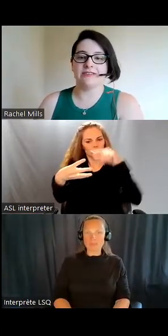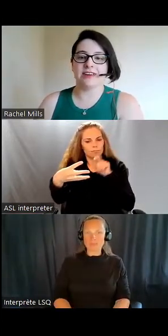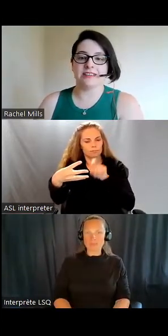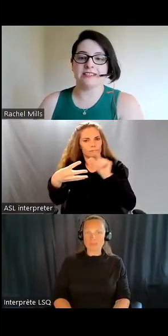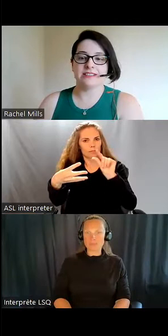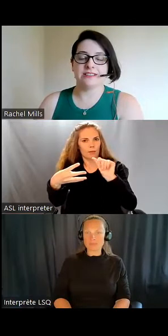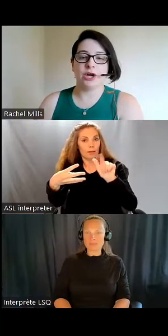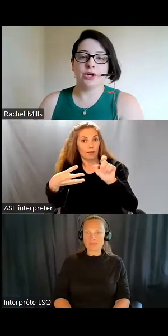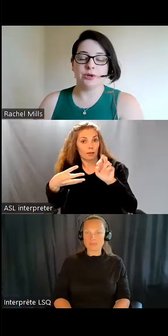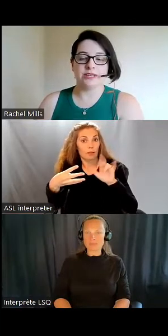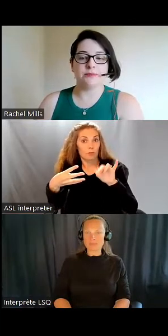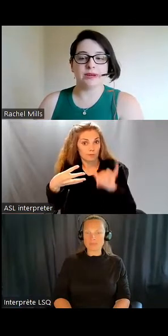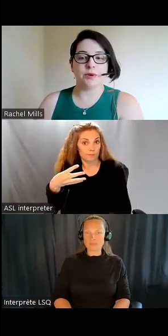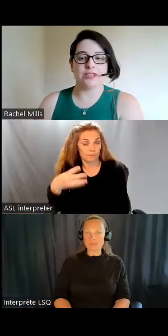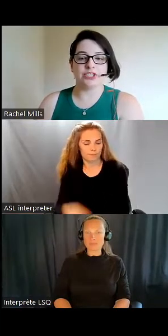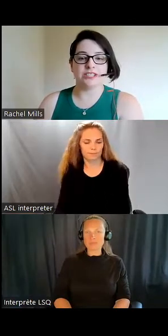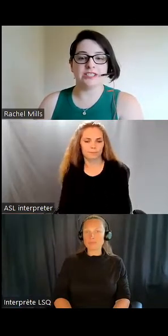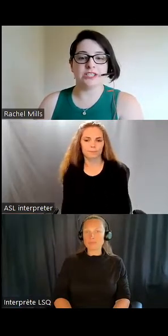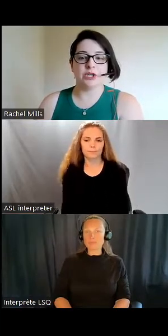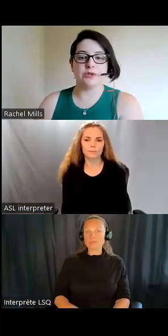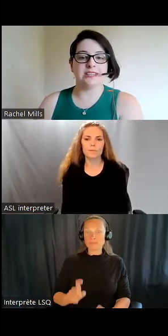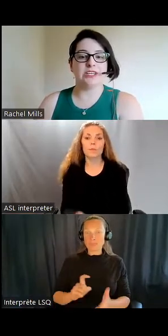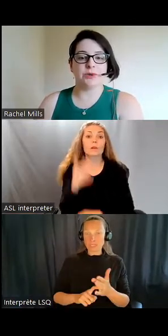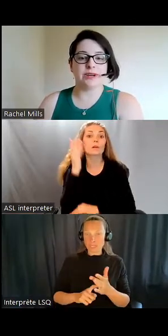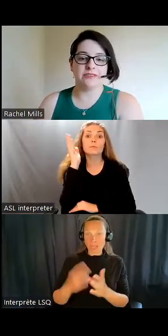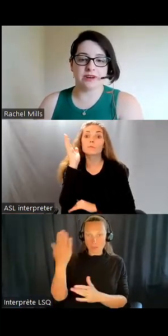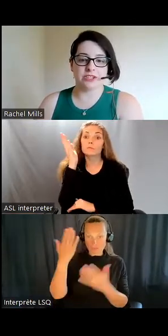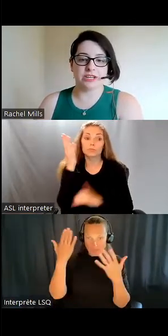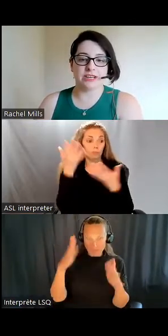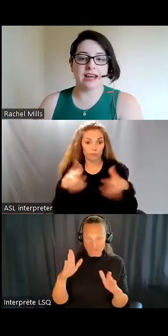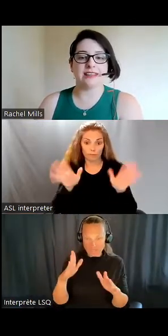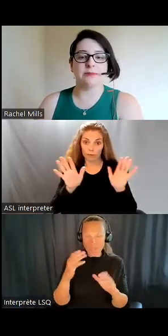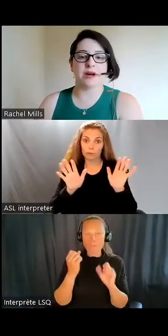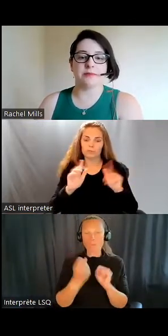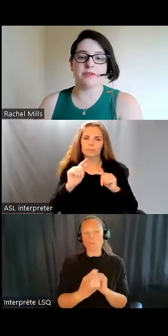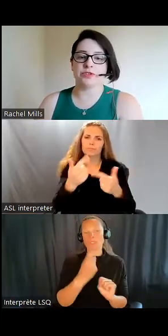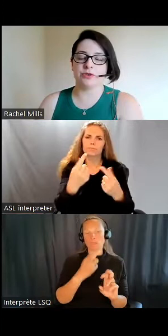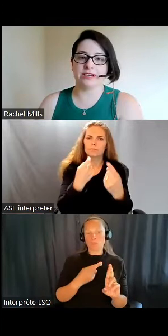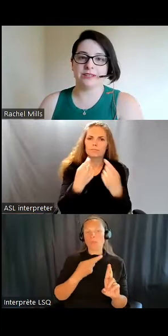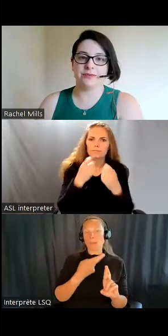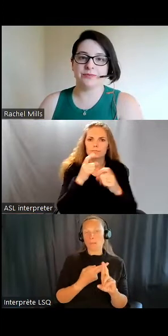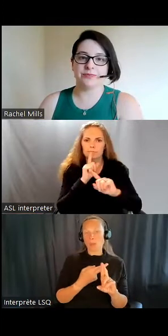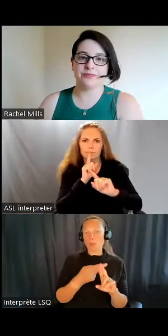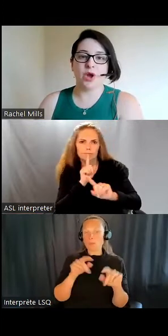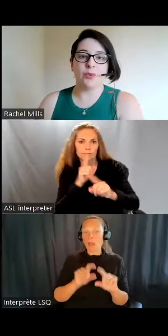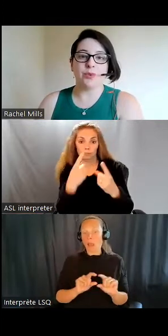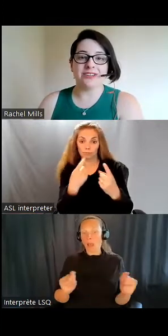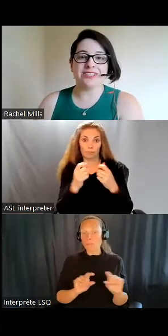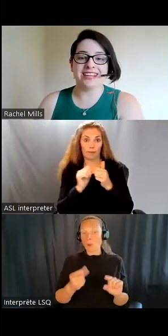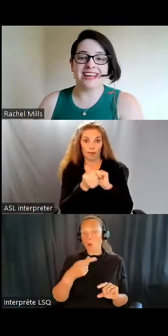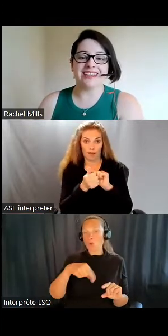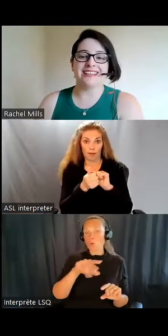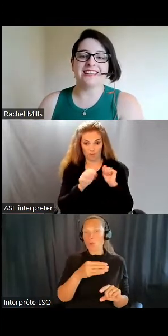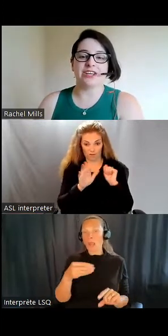Il y aura une séance de questions-réponses à la fin de l'événement. Vous pouvez envoyer des questions en utilisant la fonction Q&R en bas de votre écran.